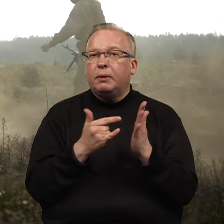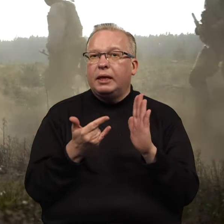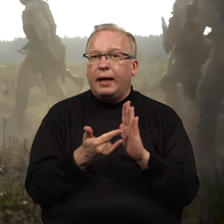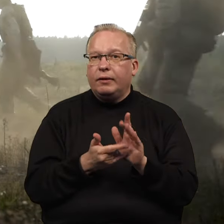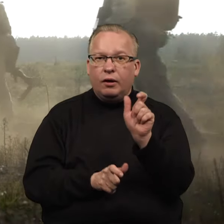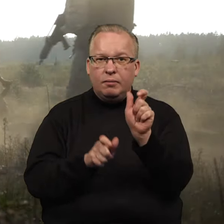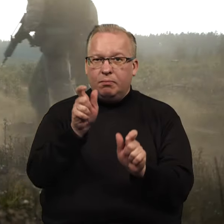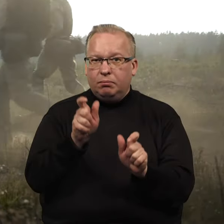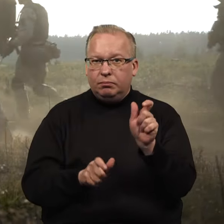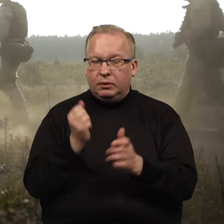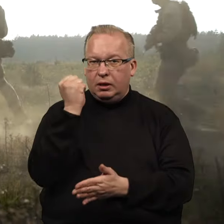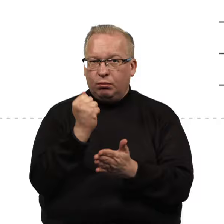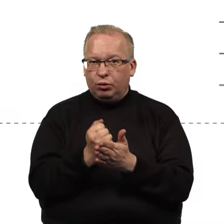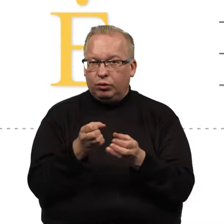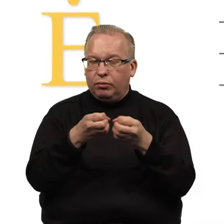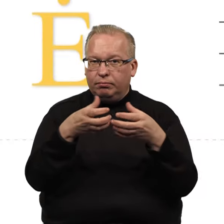personalo plėtros planą.